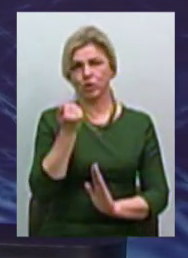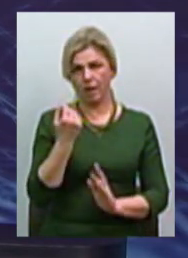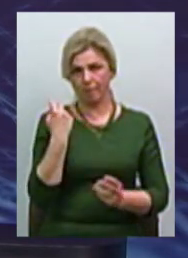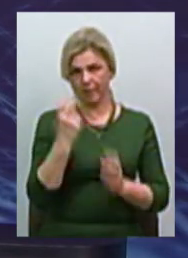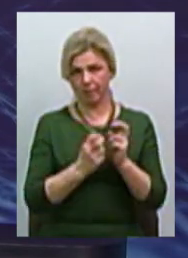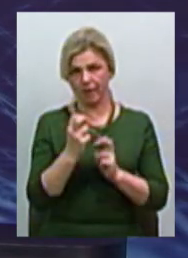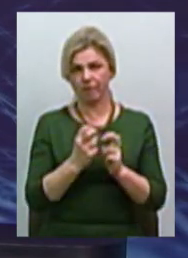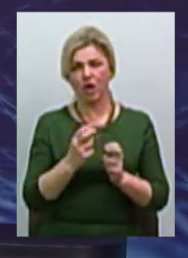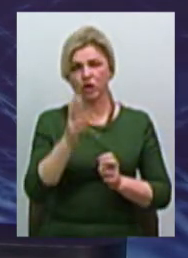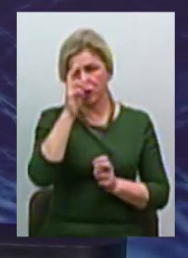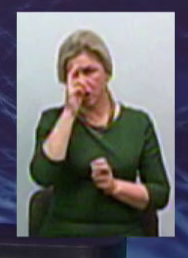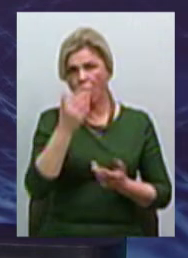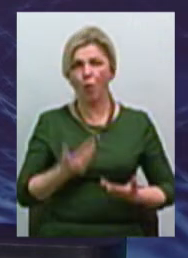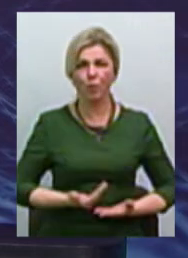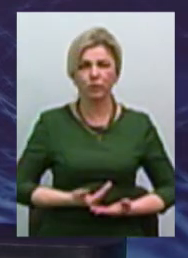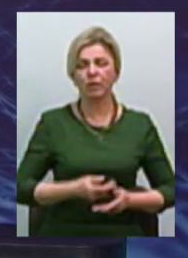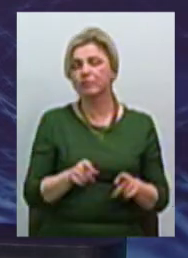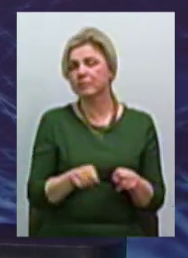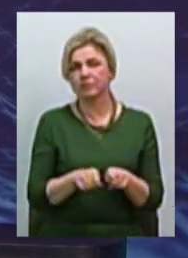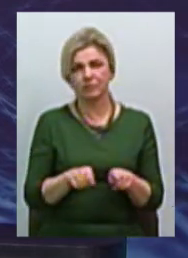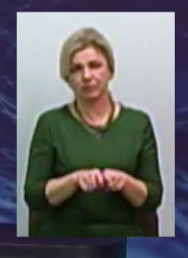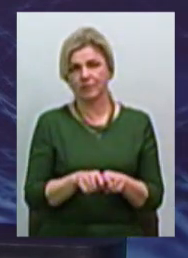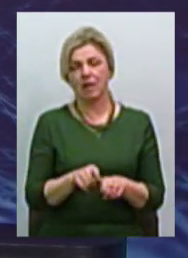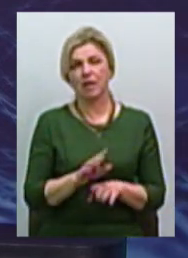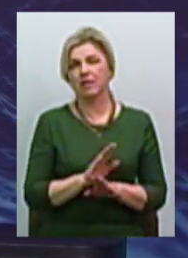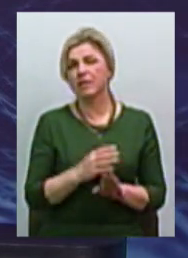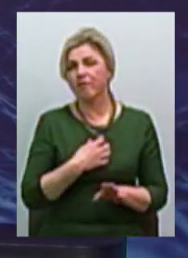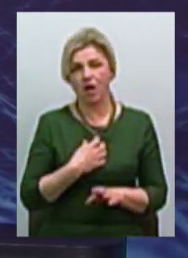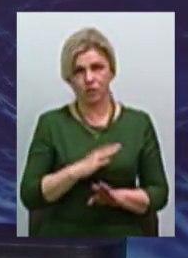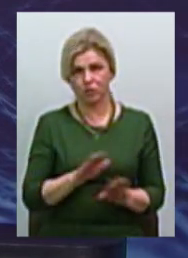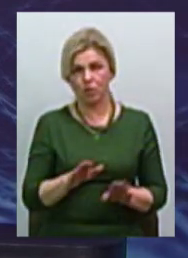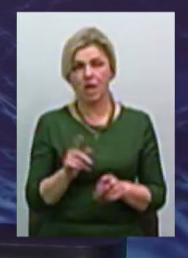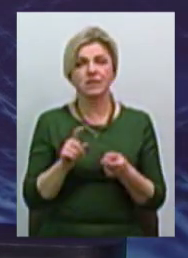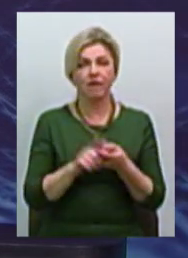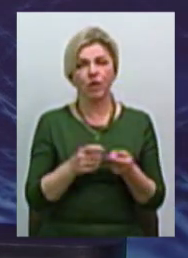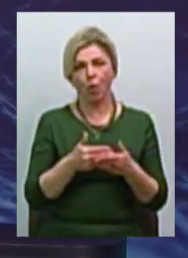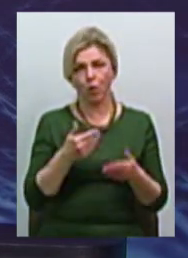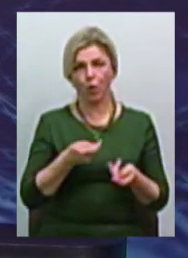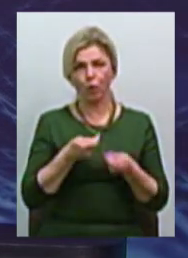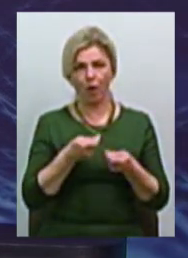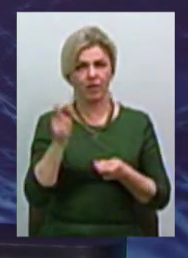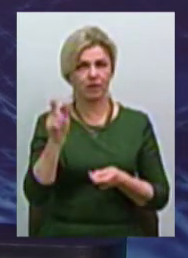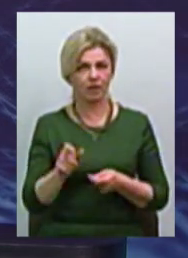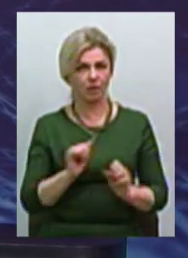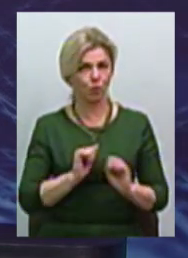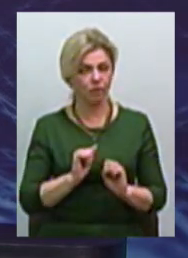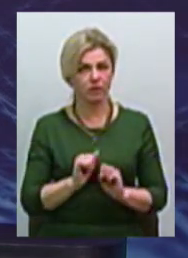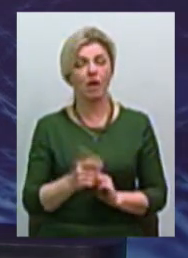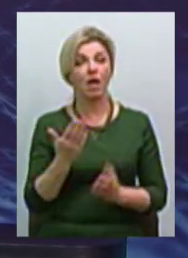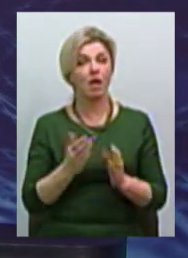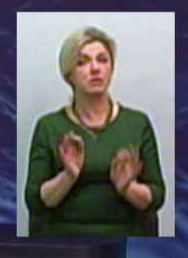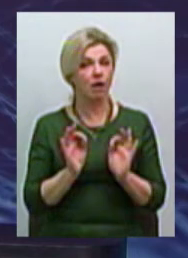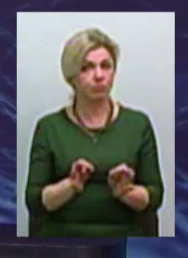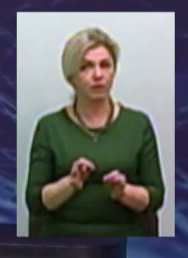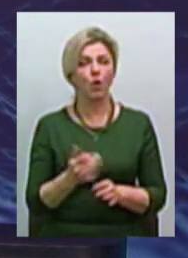комунальне воно, це не має значення жодного. Дуже багато залежить від керівника. Якщо керівник той, то повірте